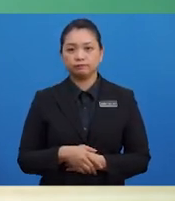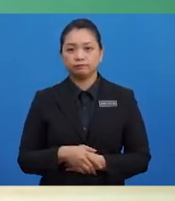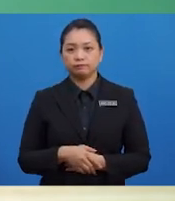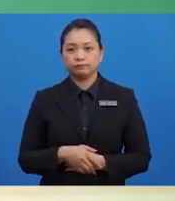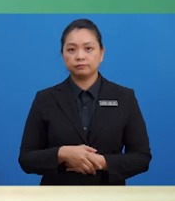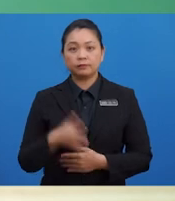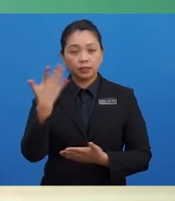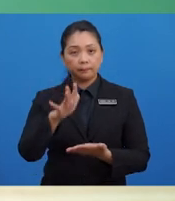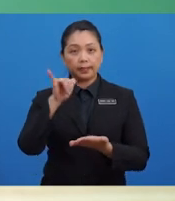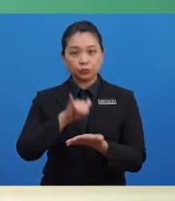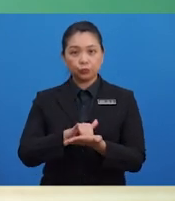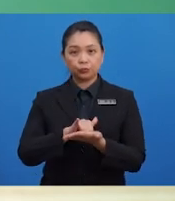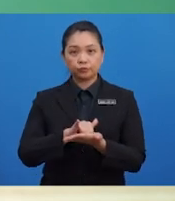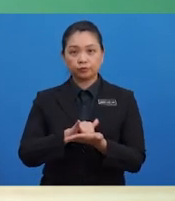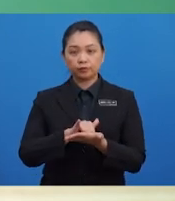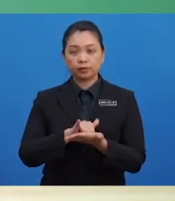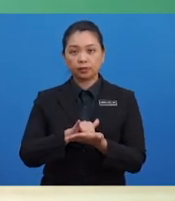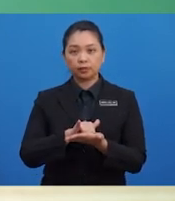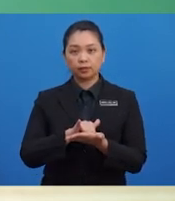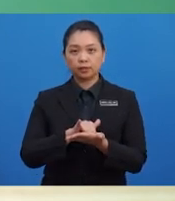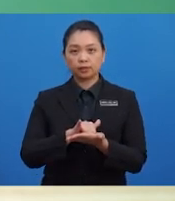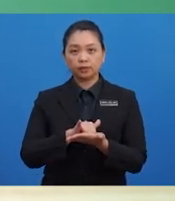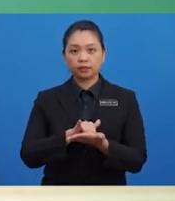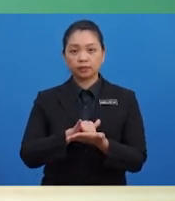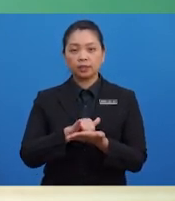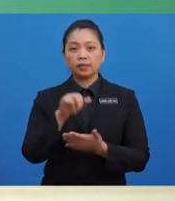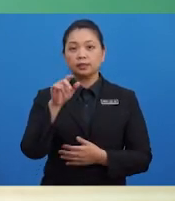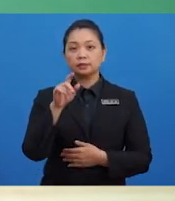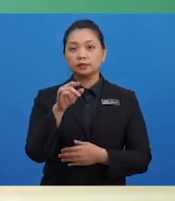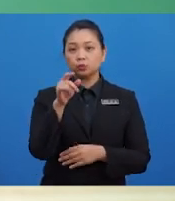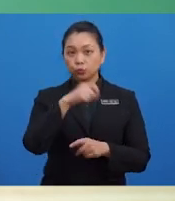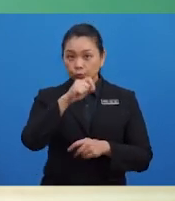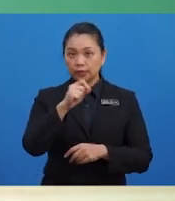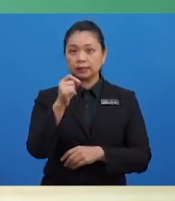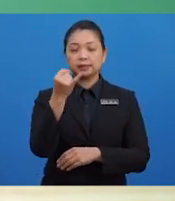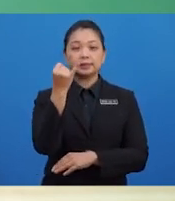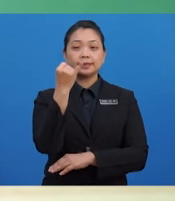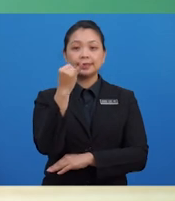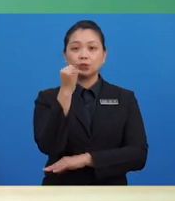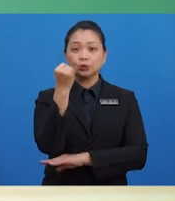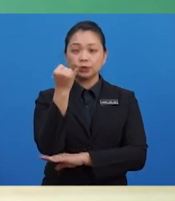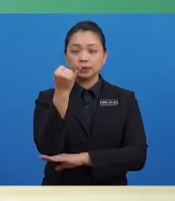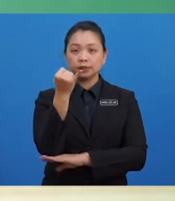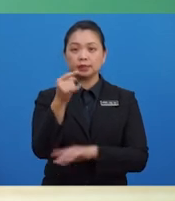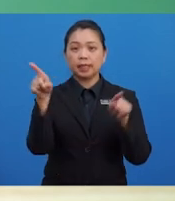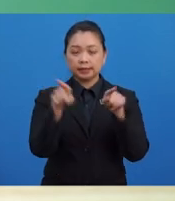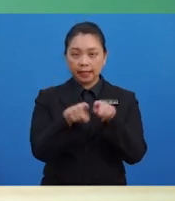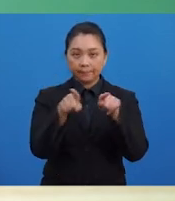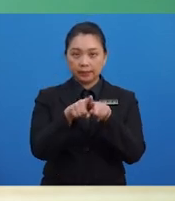Kemudian, kredit akaun insurans dengan jumlah yang sama, iaitu